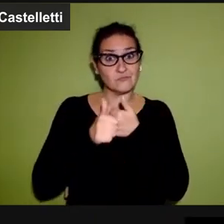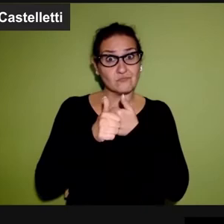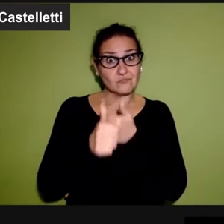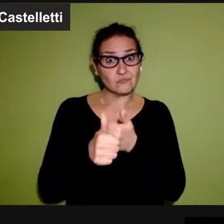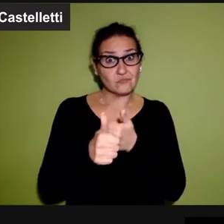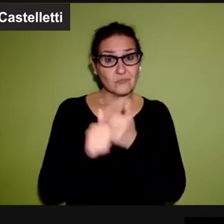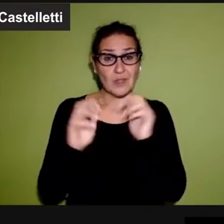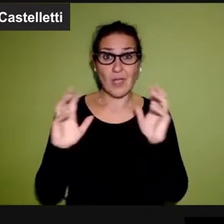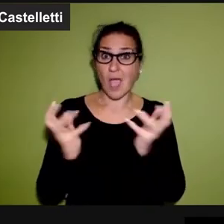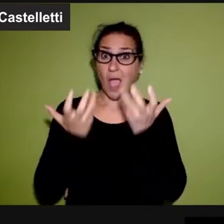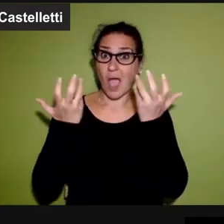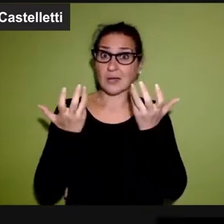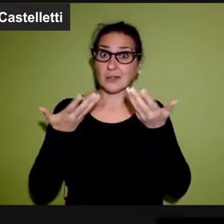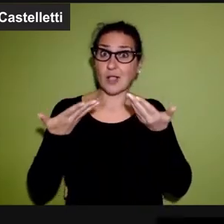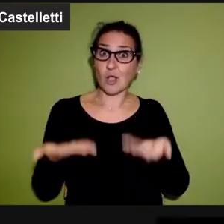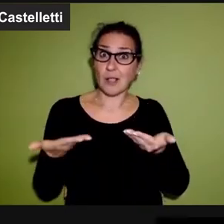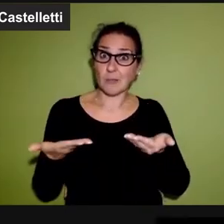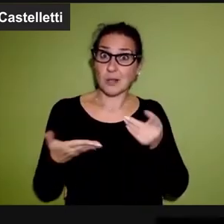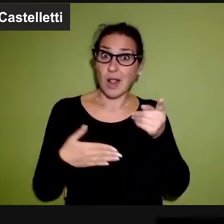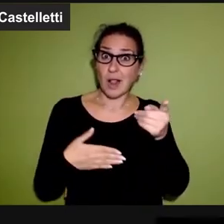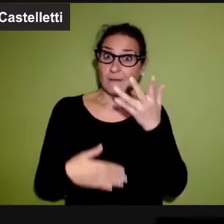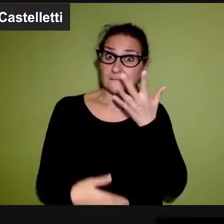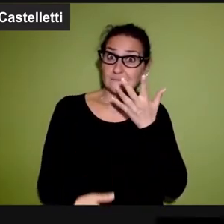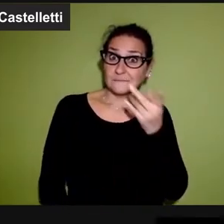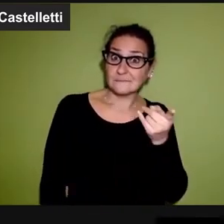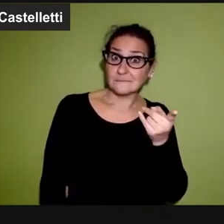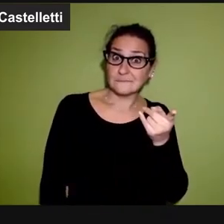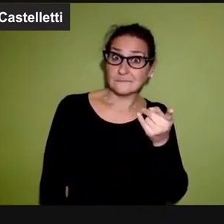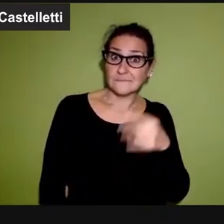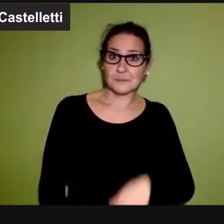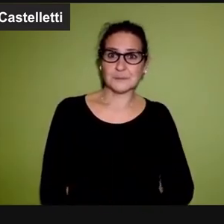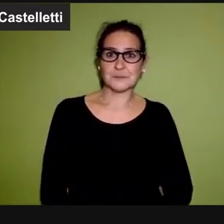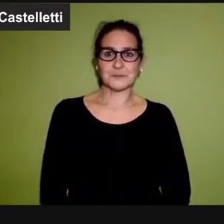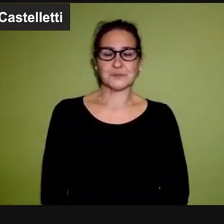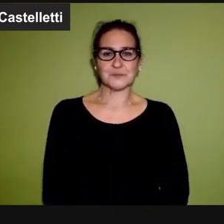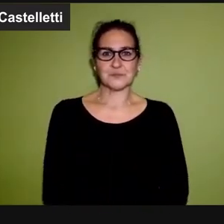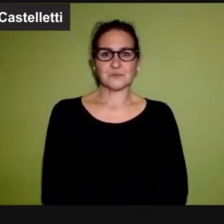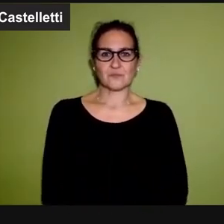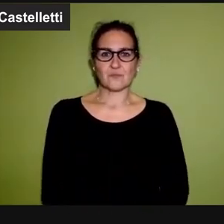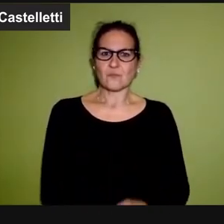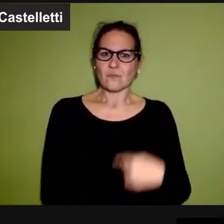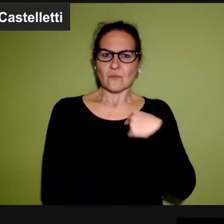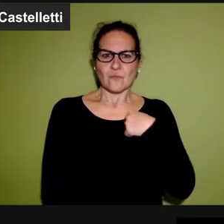questa. Lei segue l'arte contemporanea, si interessa di arte contemporanea?